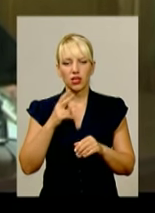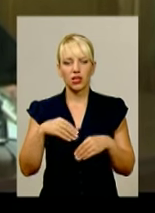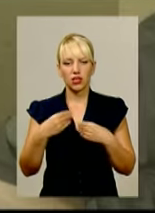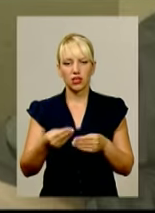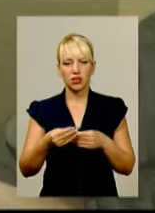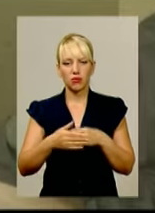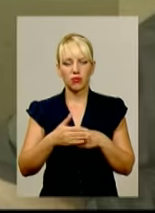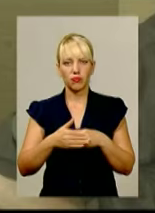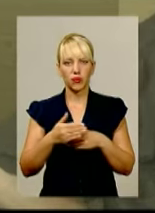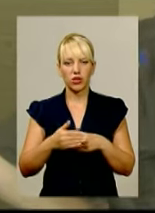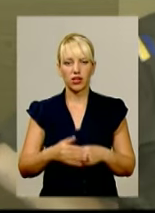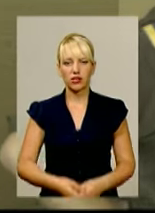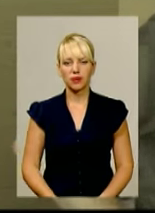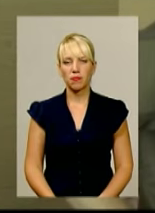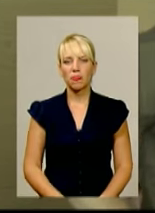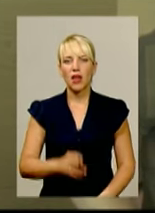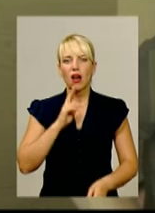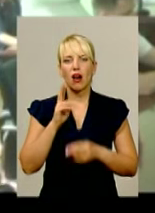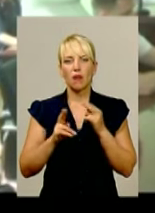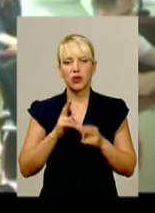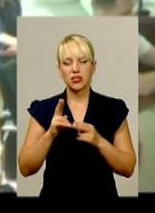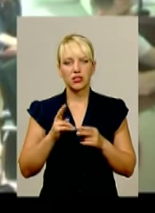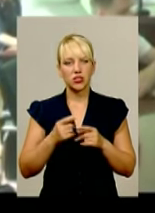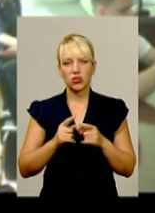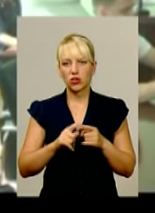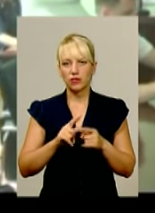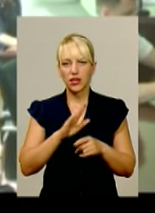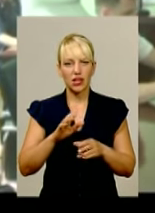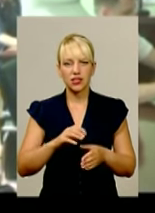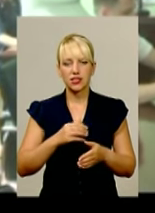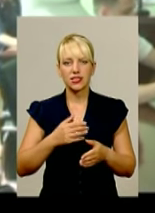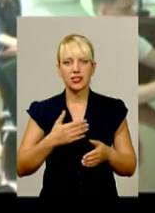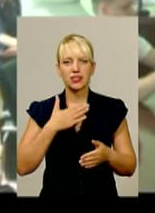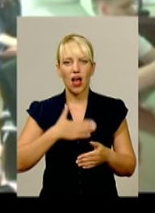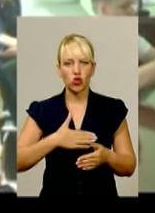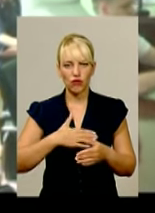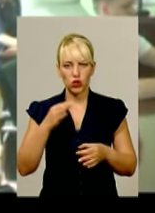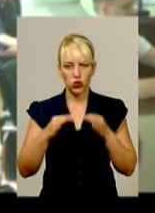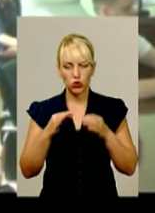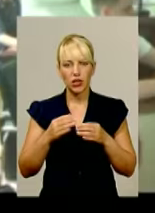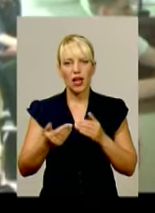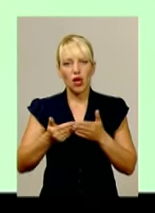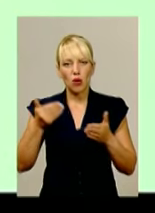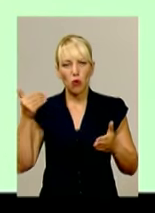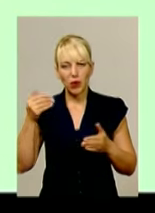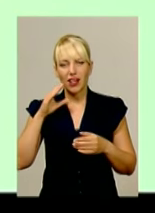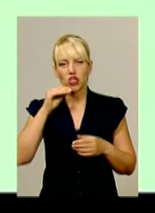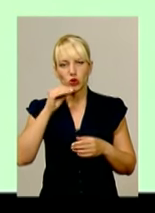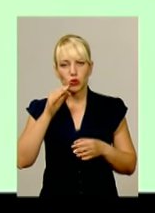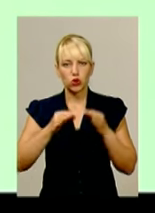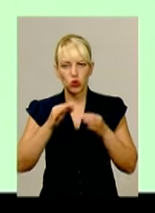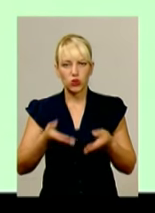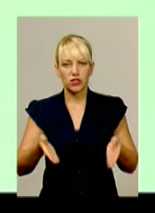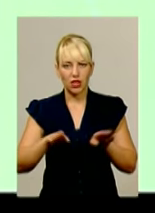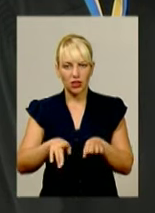прокарання. Апеляційну скаргу колегія судів не задовольнила. Та залишила чинним попередній вирок Шепетівського міськрайонного суду 10 років